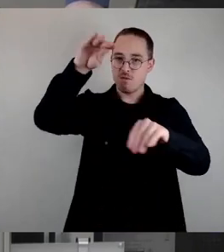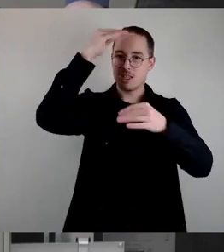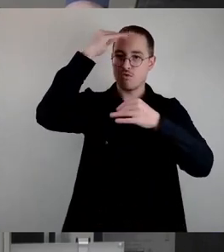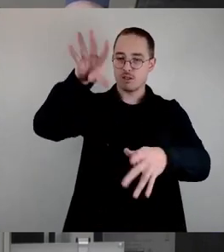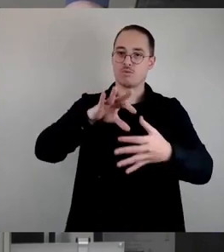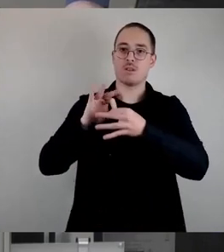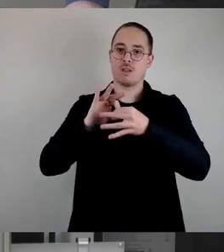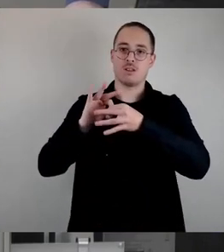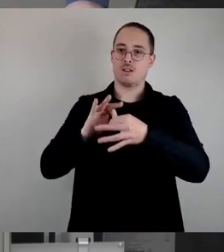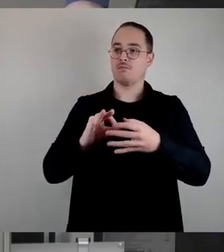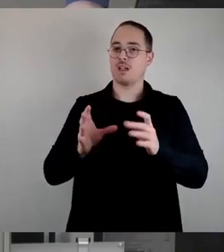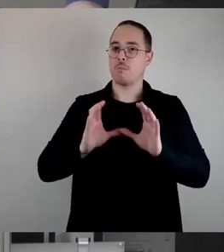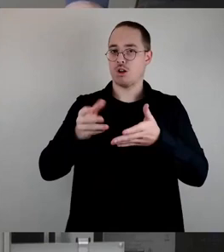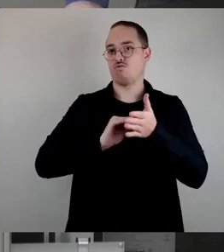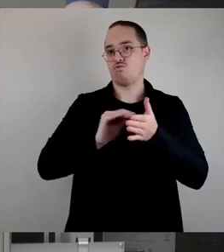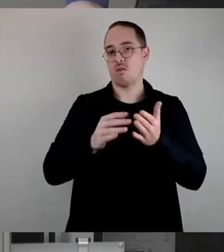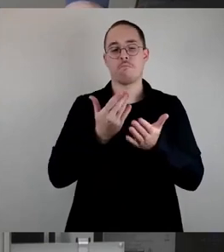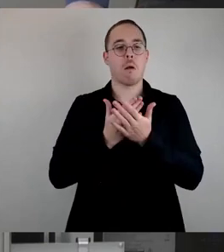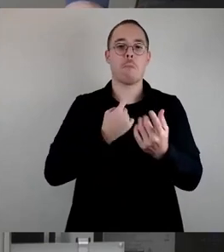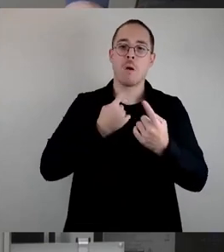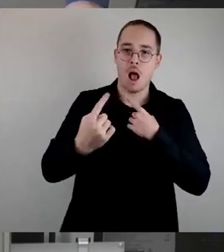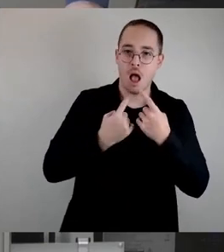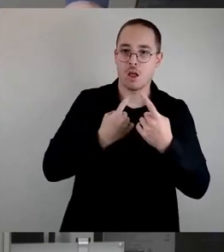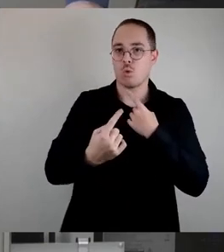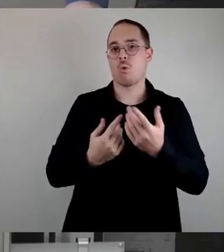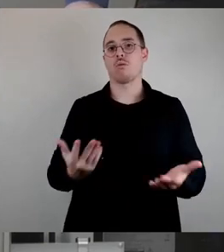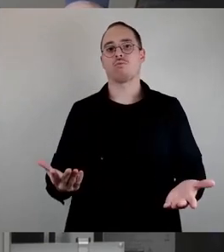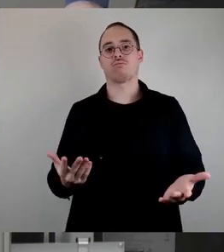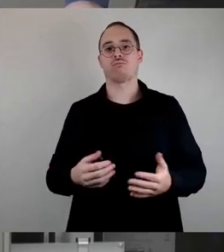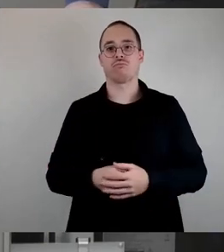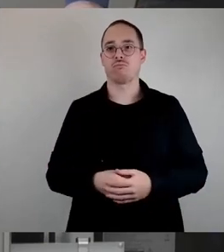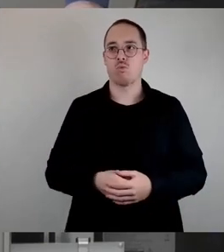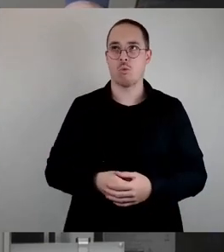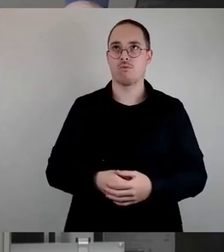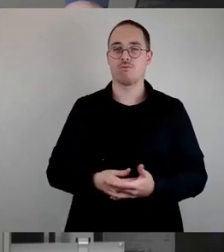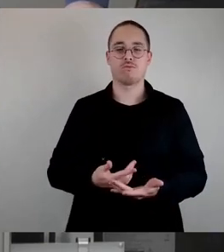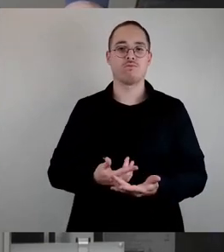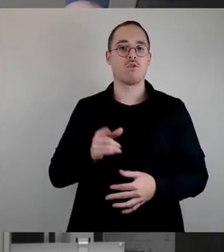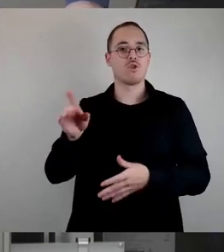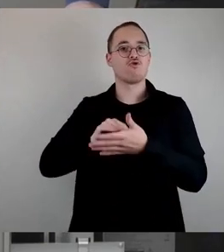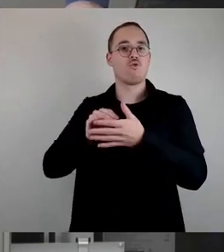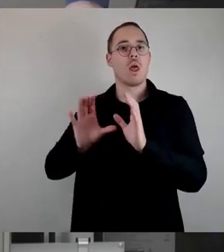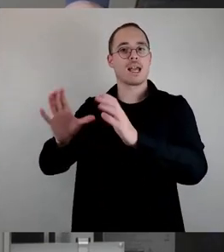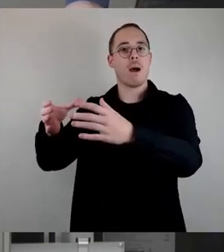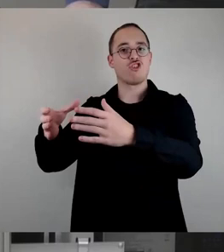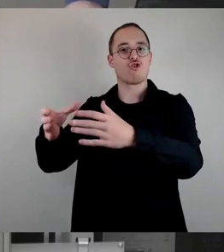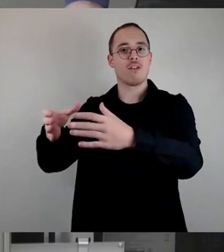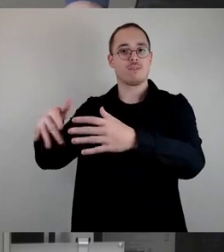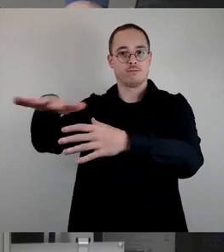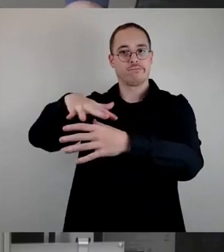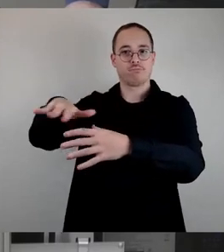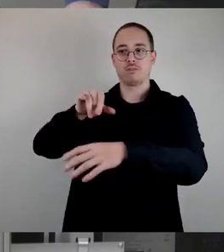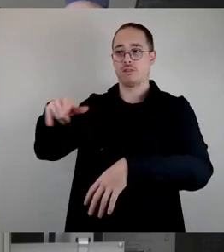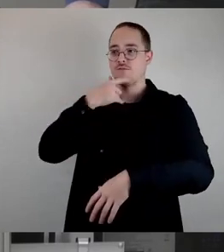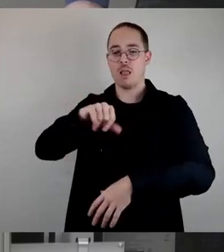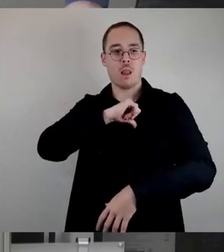Das kann aussehen in Beratungen für Schulgemeinschaften, Interesse haben in einem Expertisenaustausch im Landes- und bundesweit für die